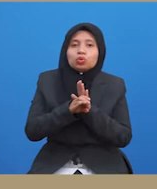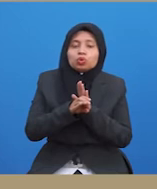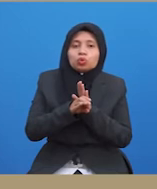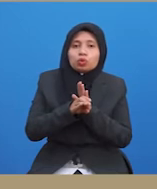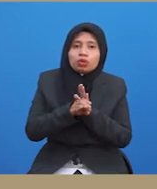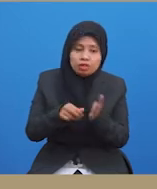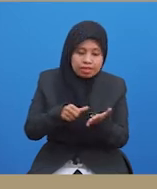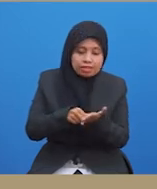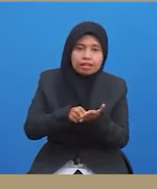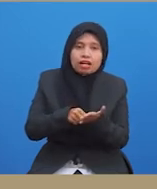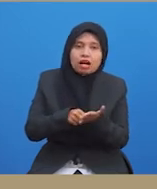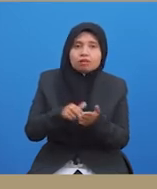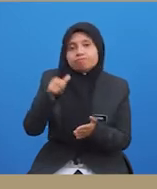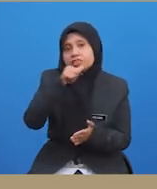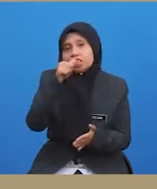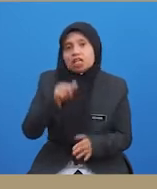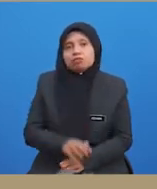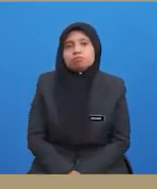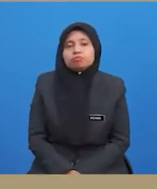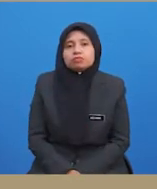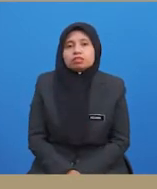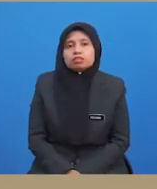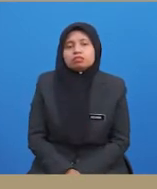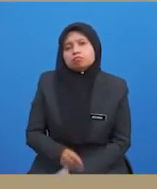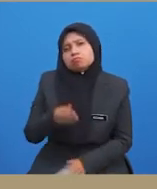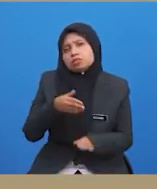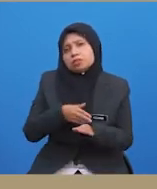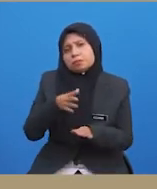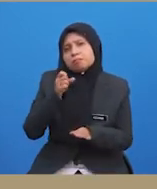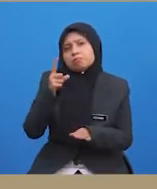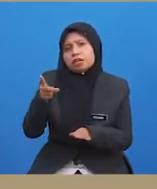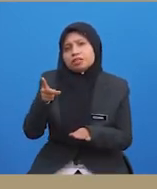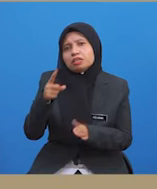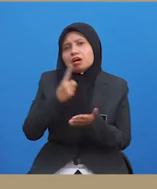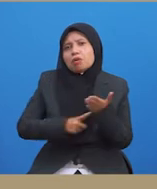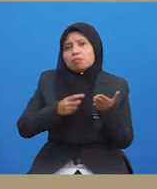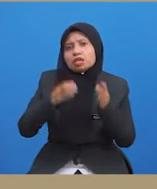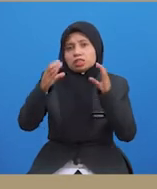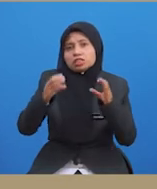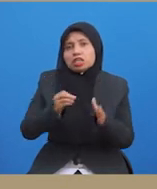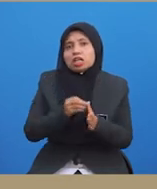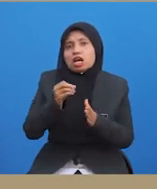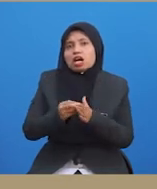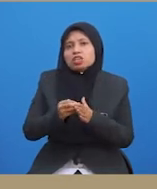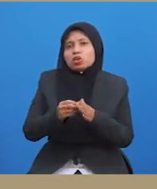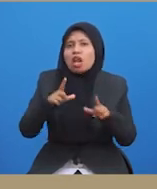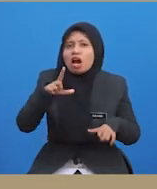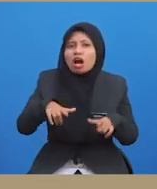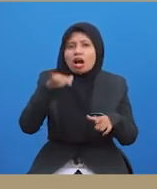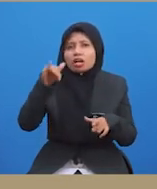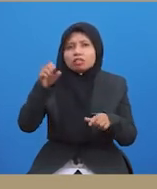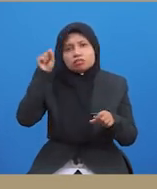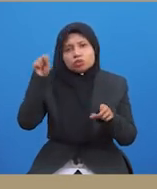atau alkohol. Pada pendapat anda, apakah cara atau tingkah laku yang